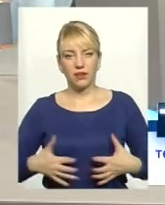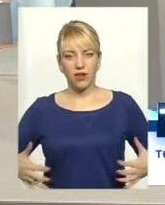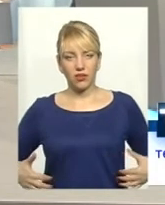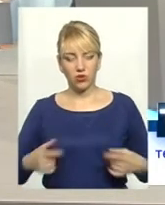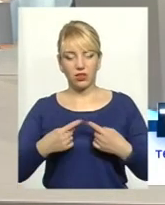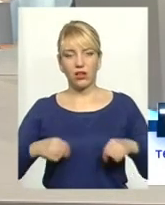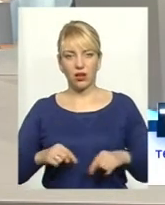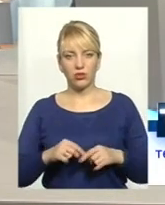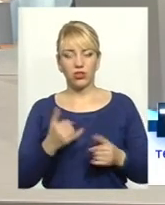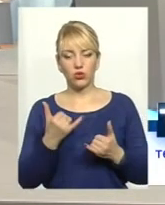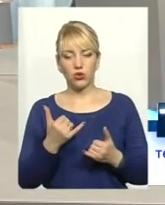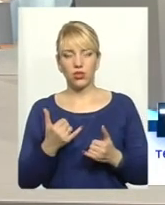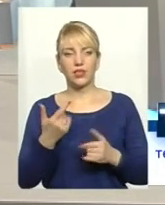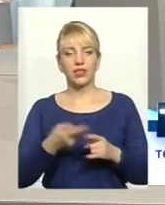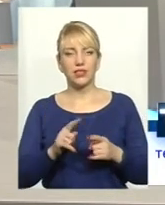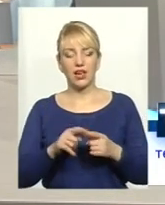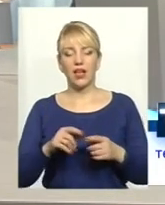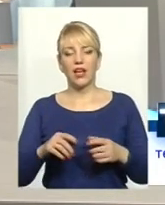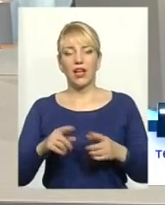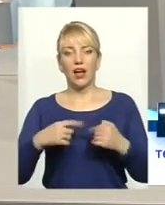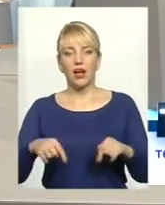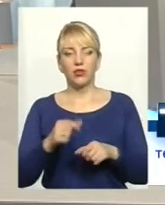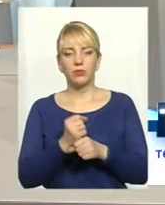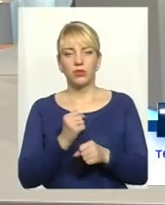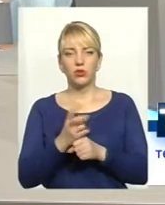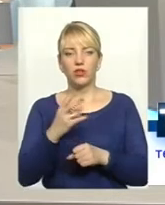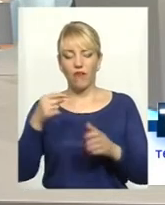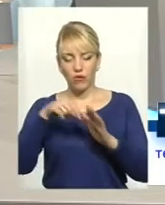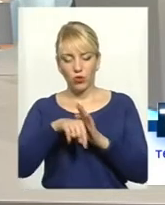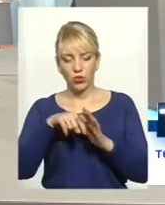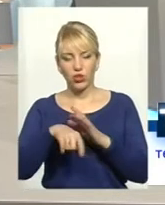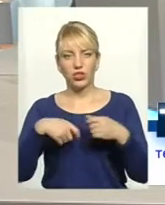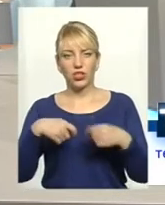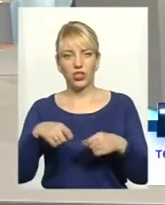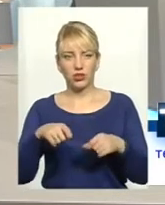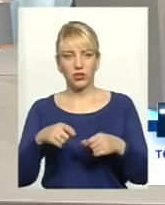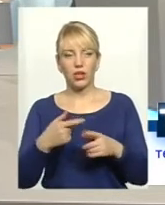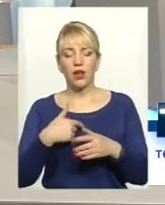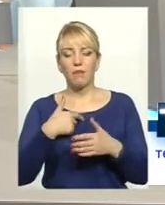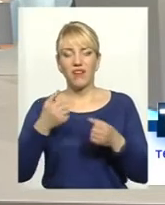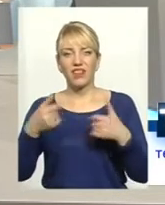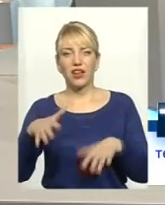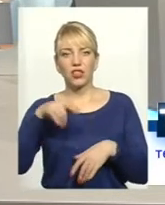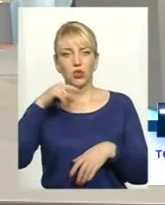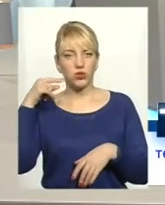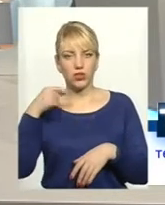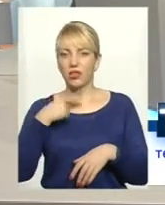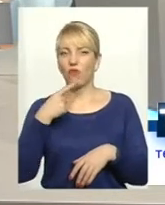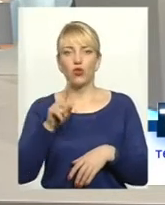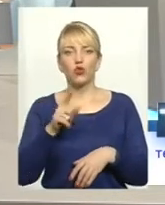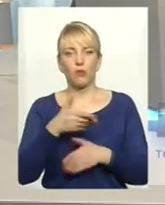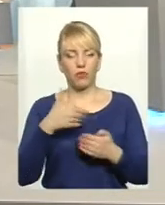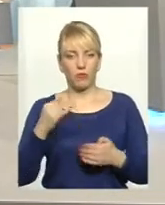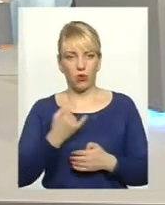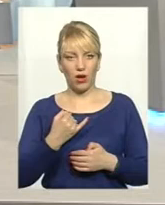Сьогодні фактично ця галузь працює тільки на внутрішній ринок. Ми втратили ринок збуту Росії. Ну, я не кажу, що ми втратили, тому що ми такі погані. Ми